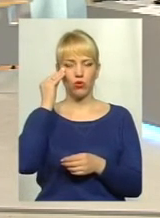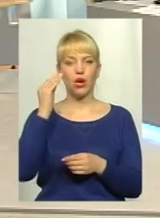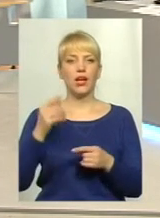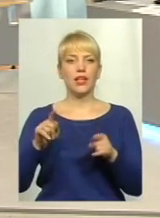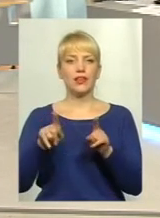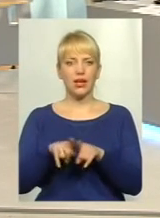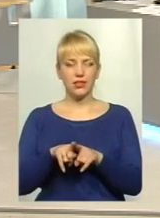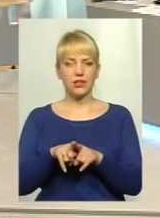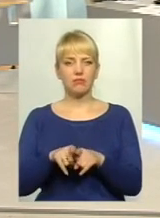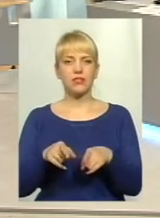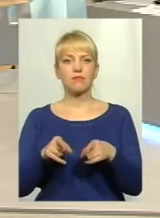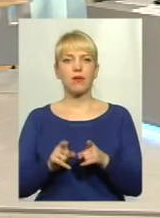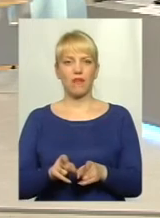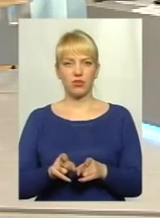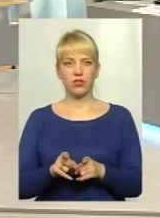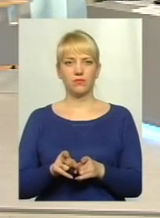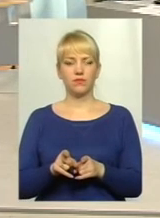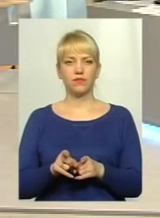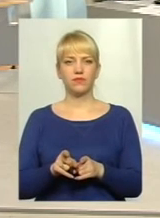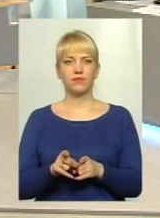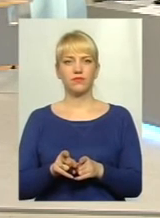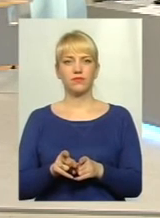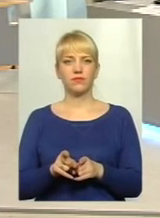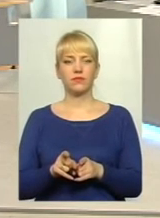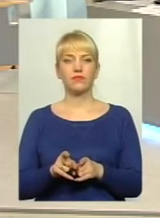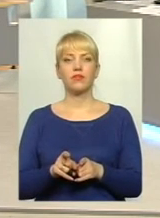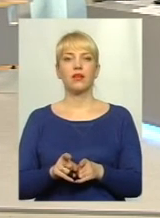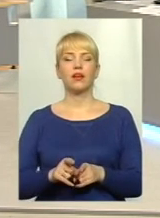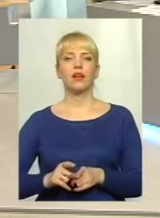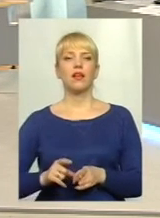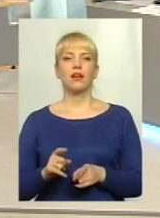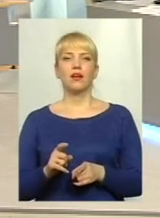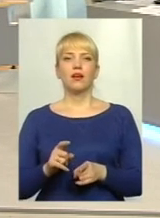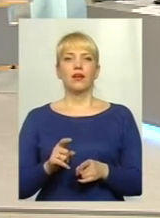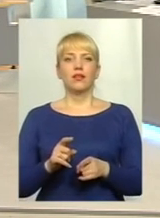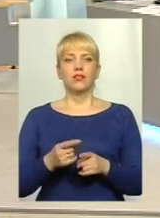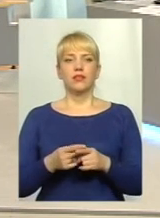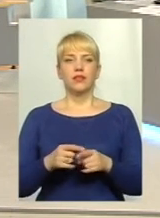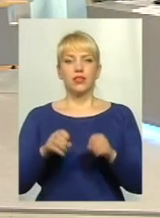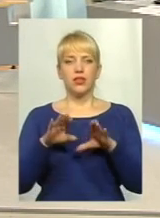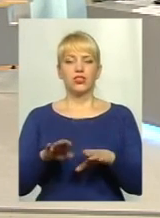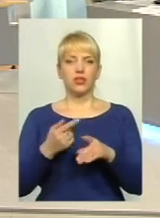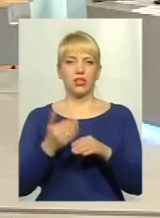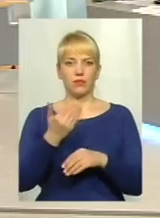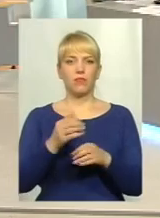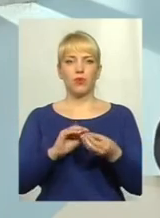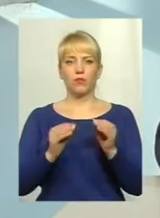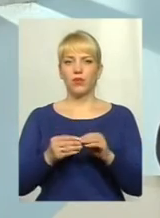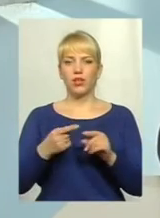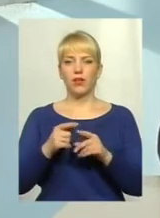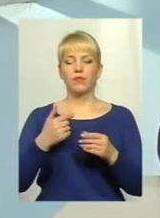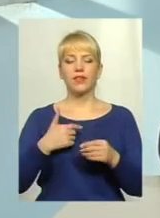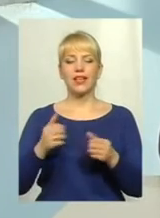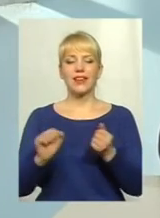таким, справді, ну, як би сказати, панацеєю від вирішення проблеми? Твердопаливні котли,